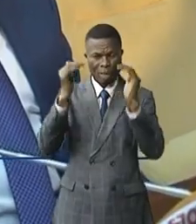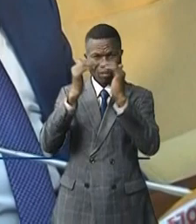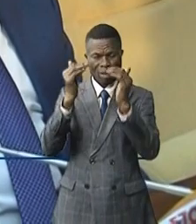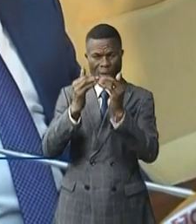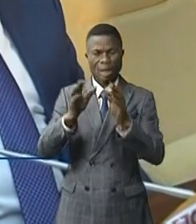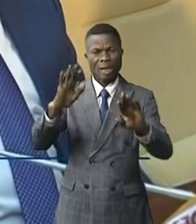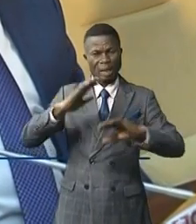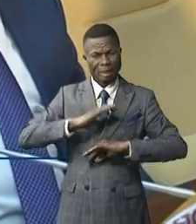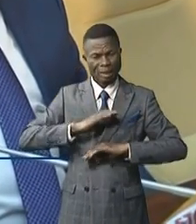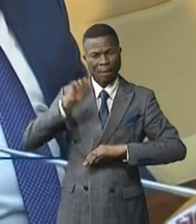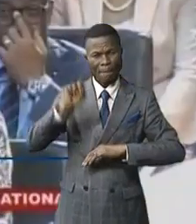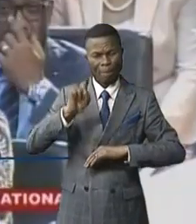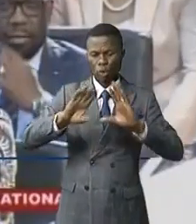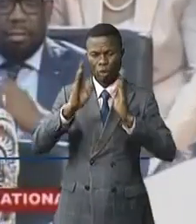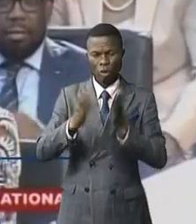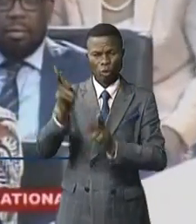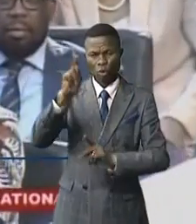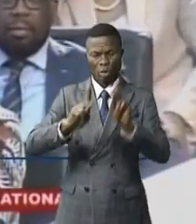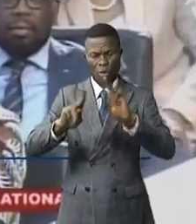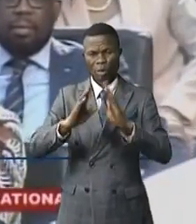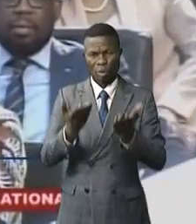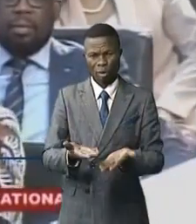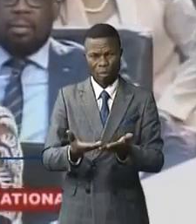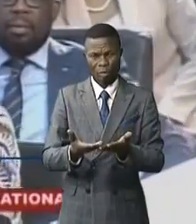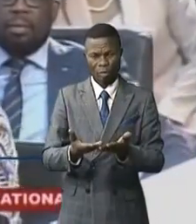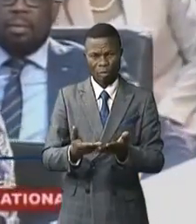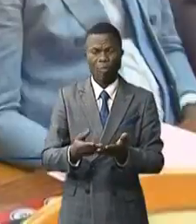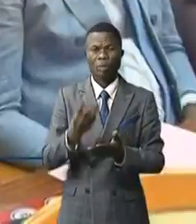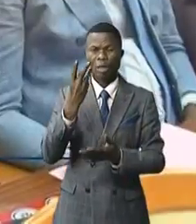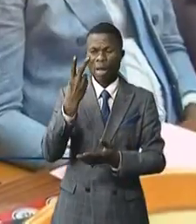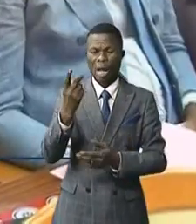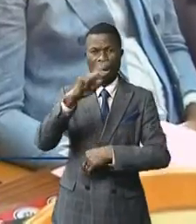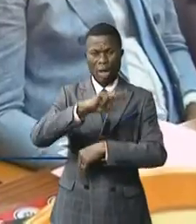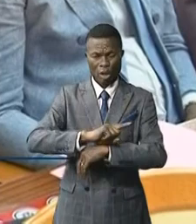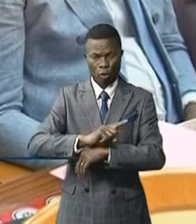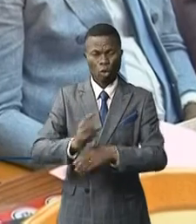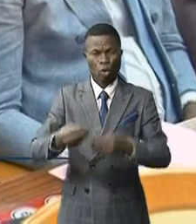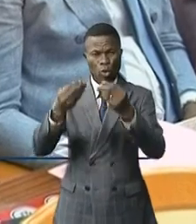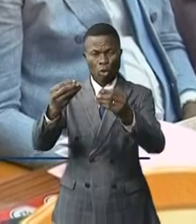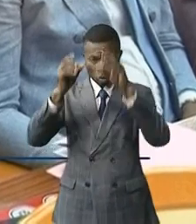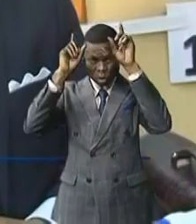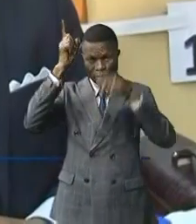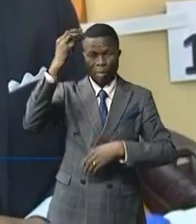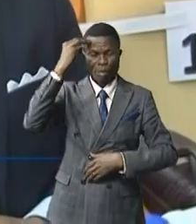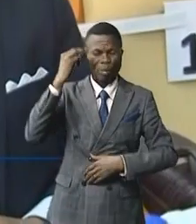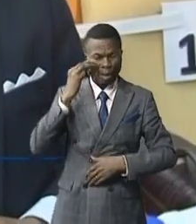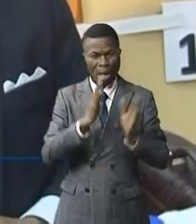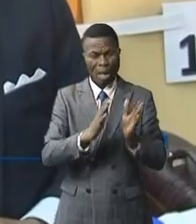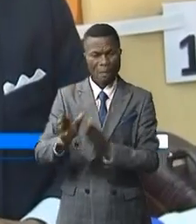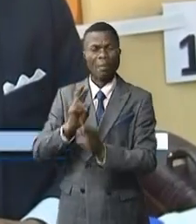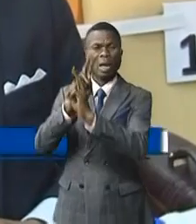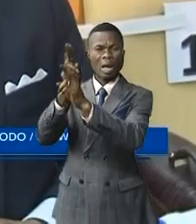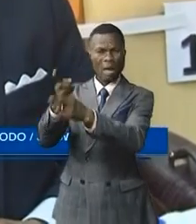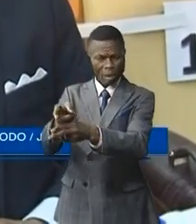répondre aux nombreuses attentes de la population. Un délai de 48 heures a été accordé au chef du gouvernement pour préparer